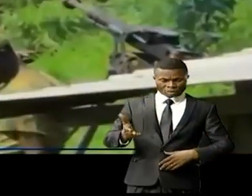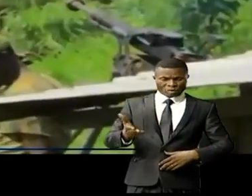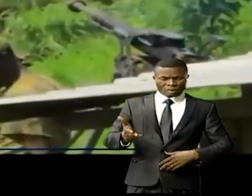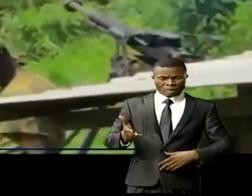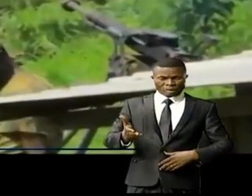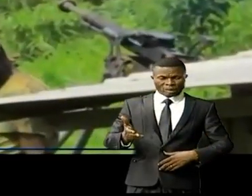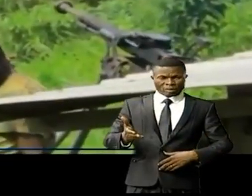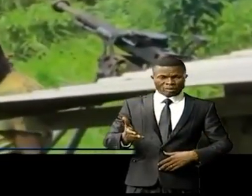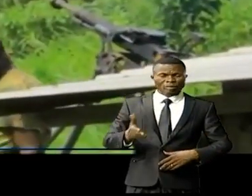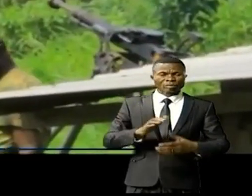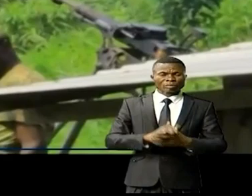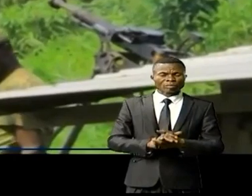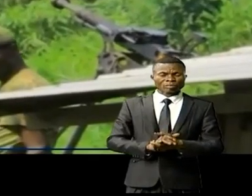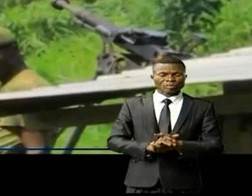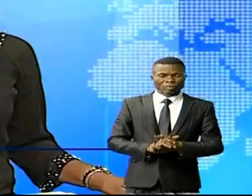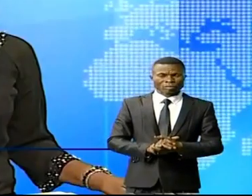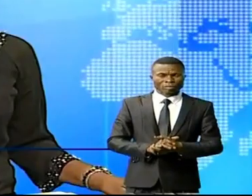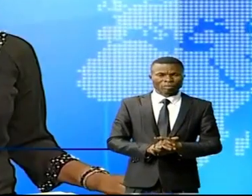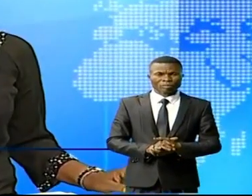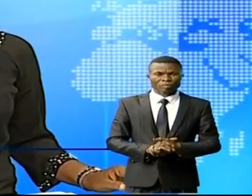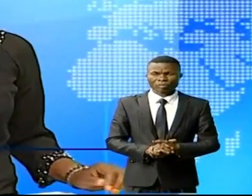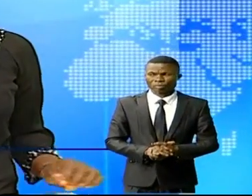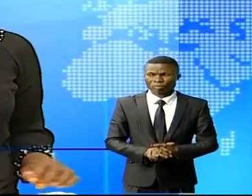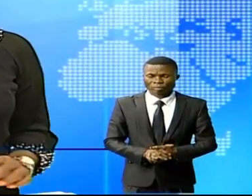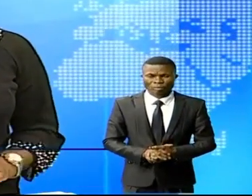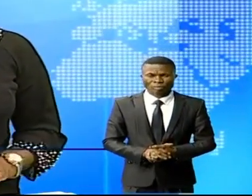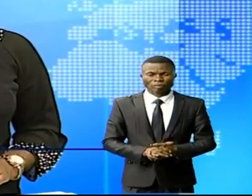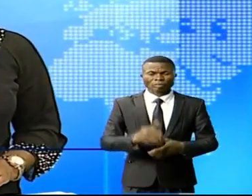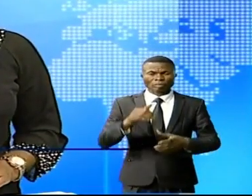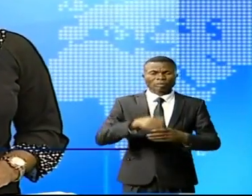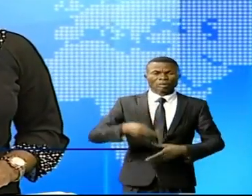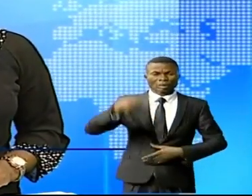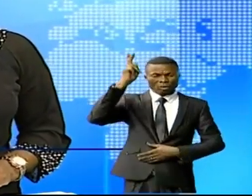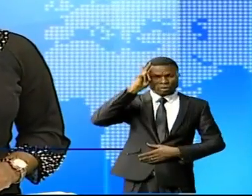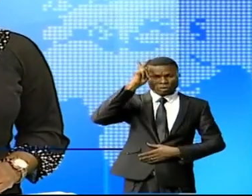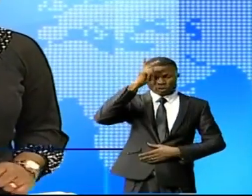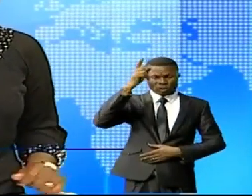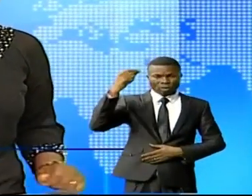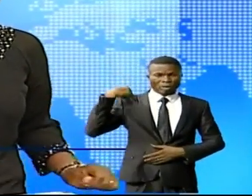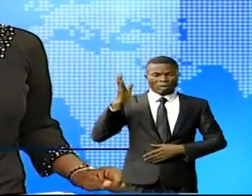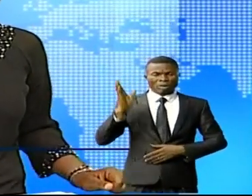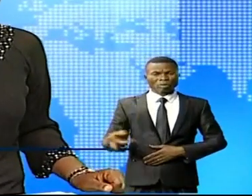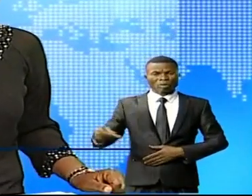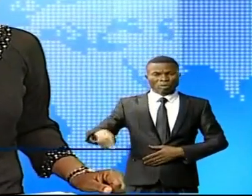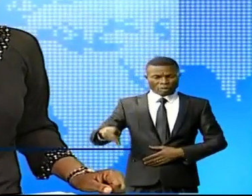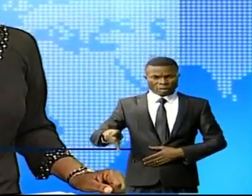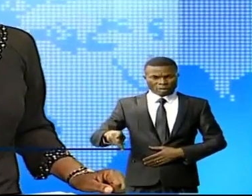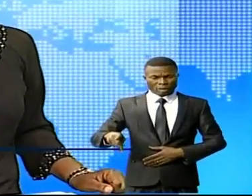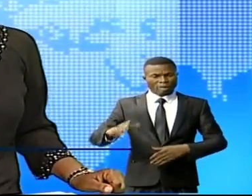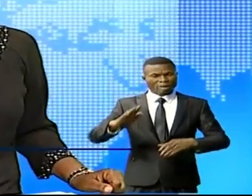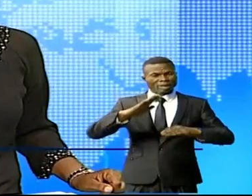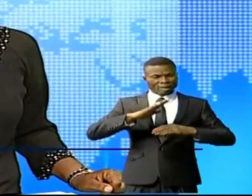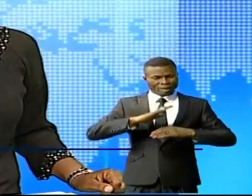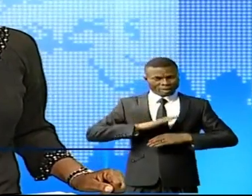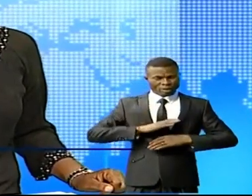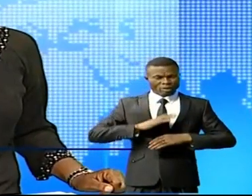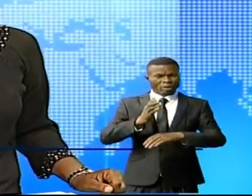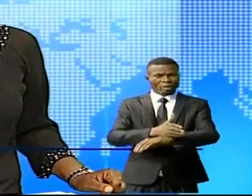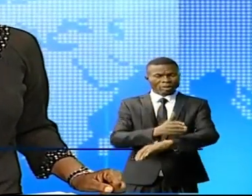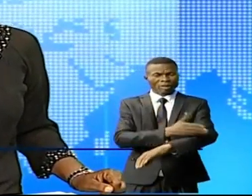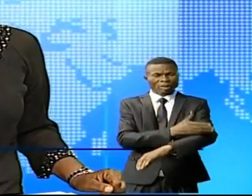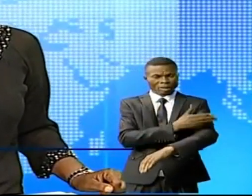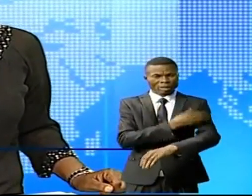Antoine-Cécure de Chulombo. Dans le Haut-Katanga, le gouverneur de province se dit satisfait de l'évolution